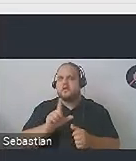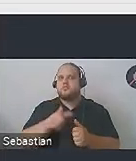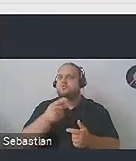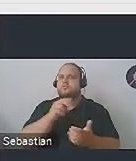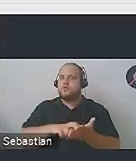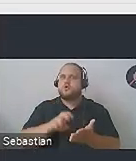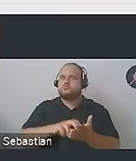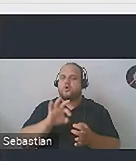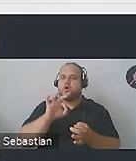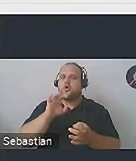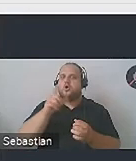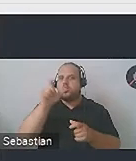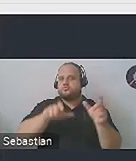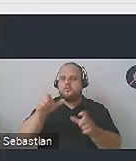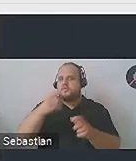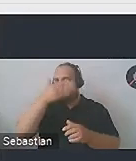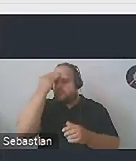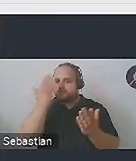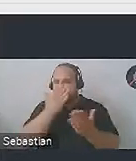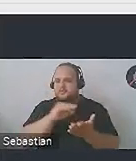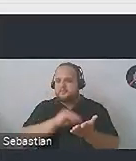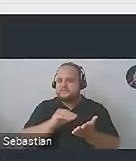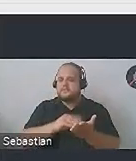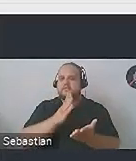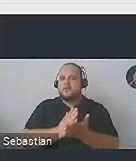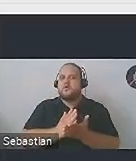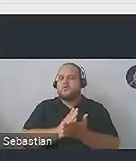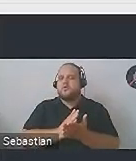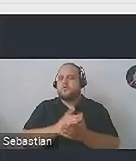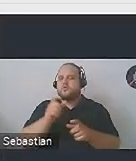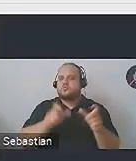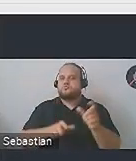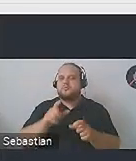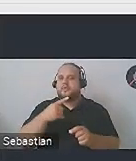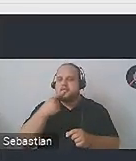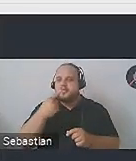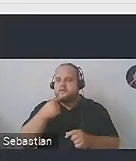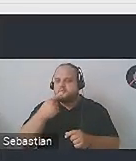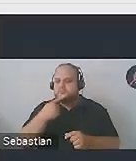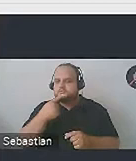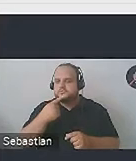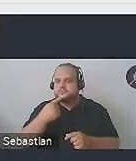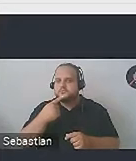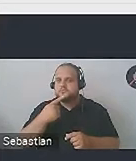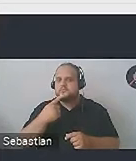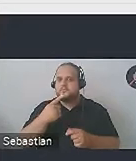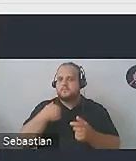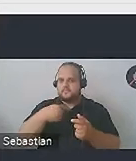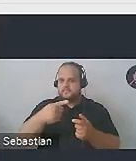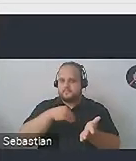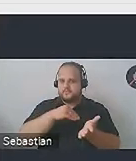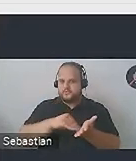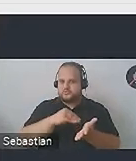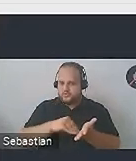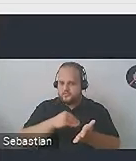które nie umieją pisać albo czytać, tylko do osób, dla których język, w którym piszemy, na